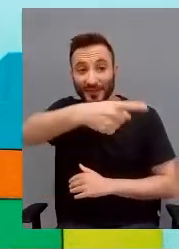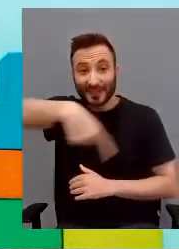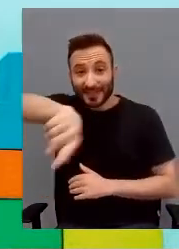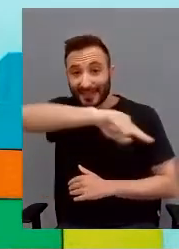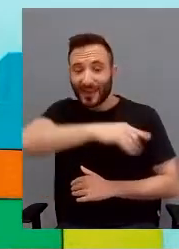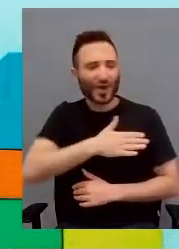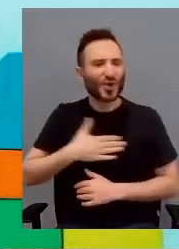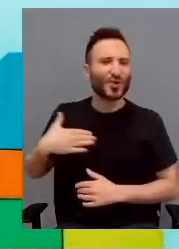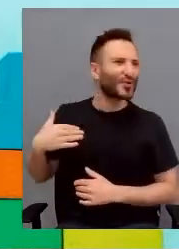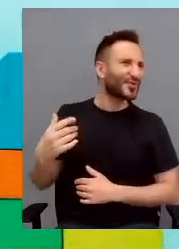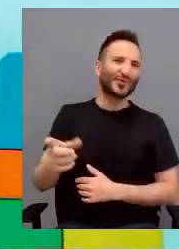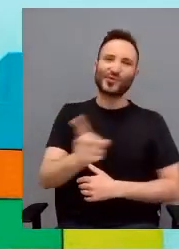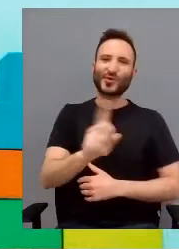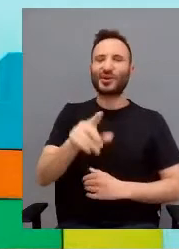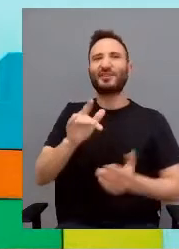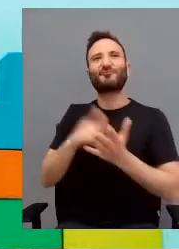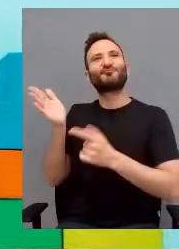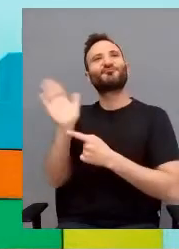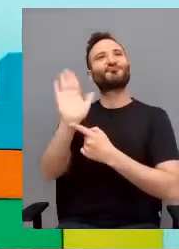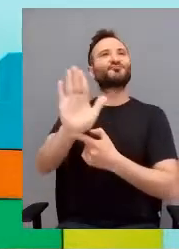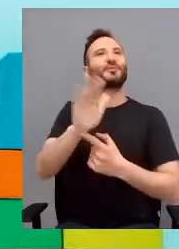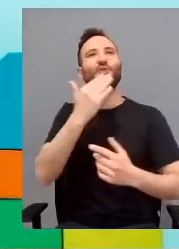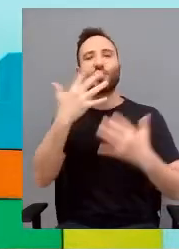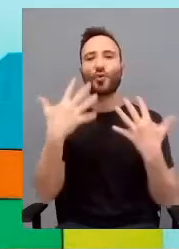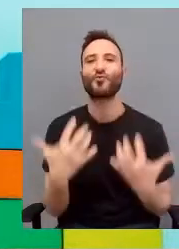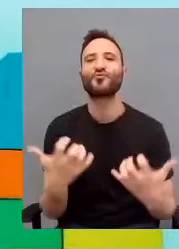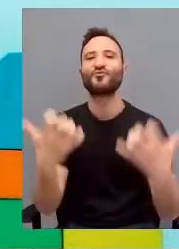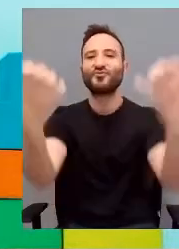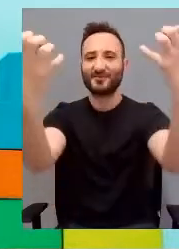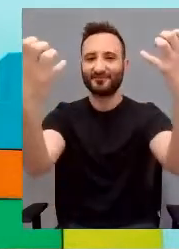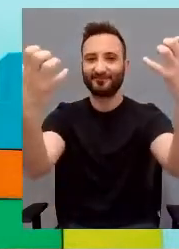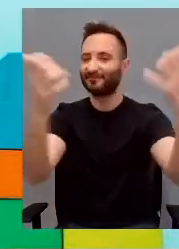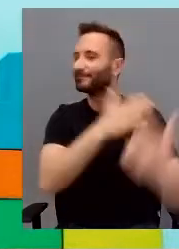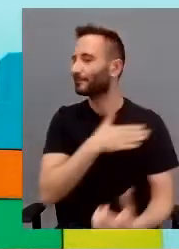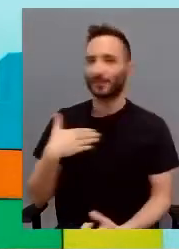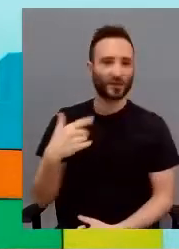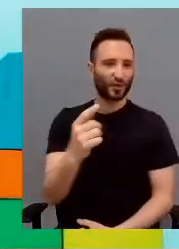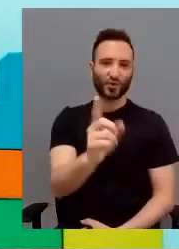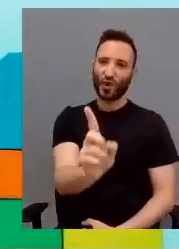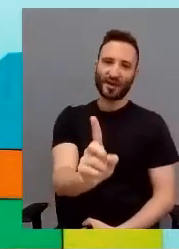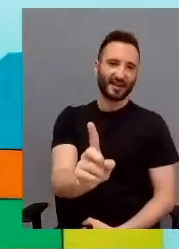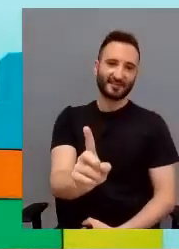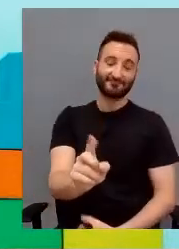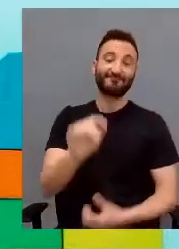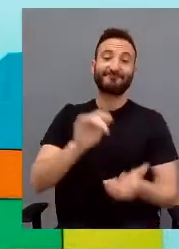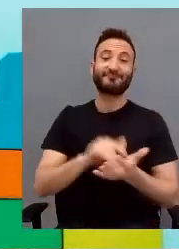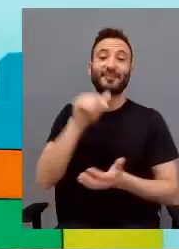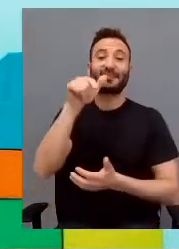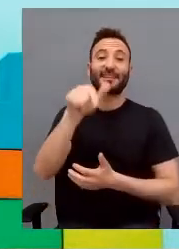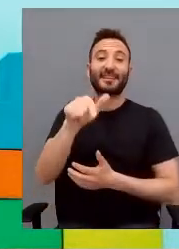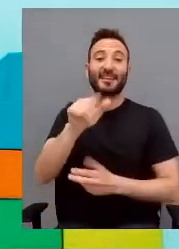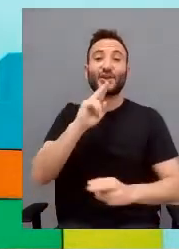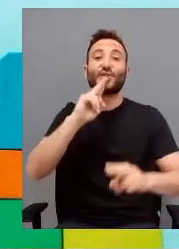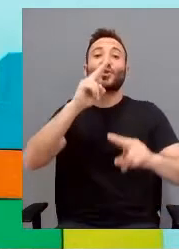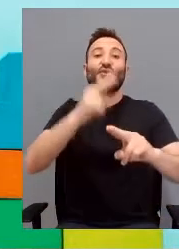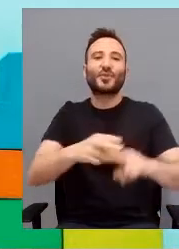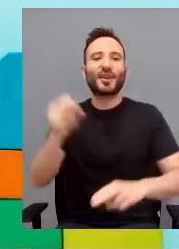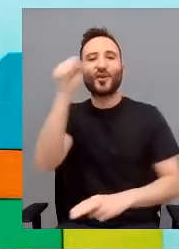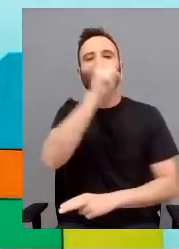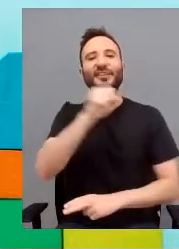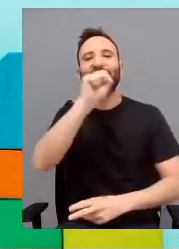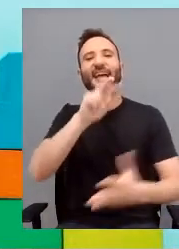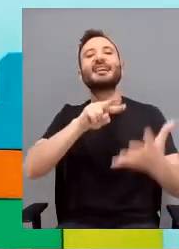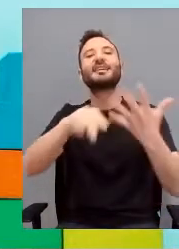esibirsi con un pubblico delante per desagire il nome orchestra invisibile e